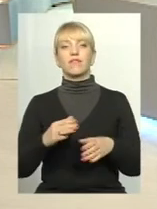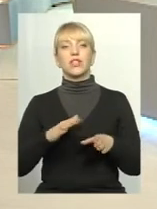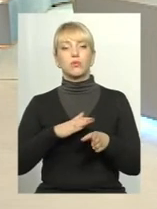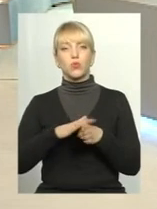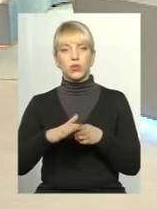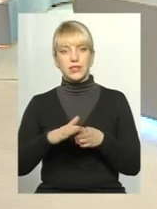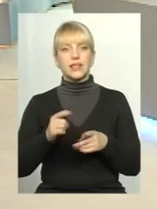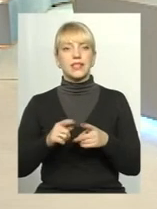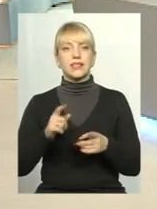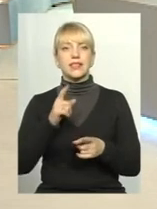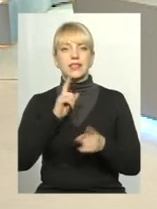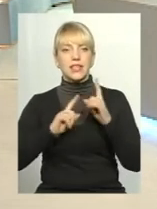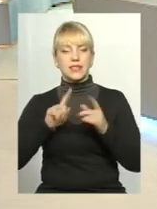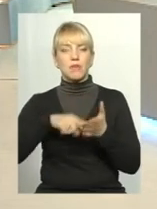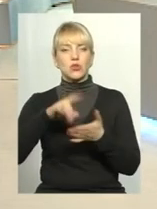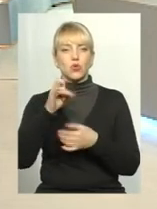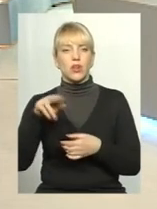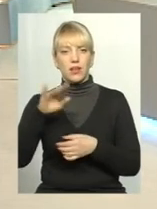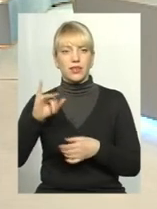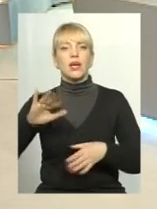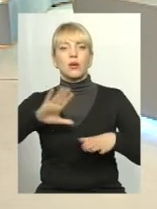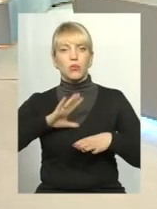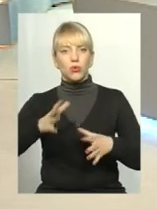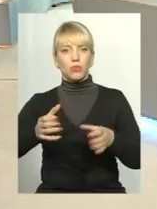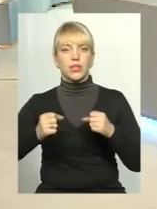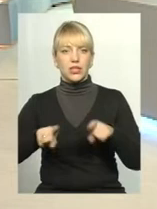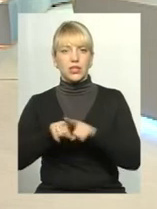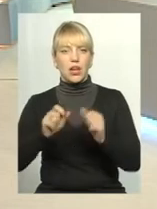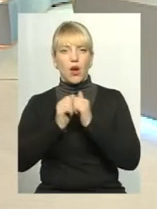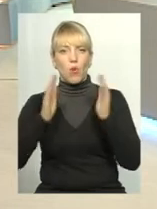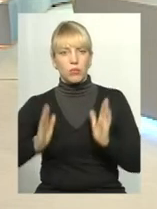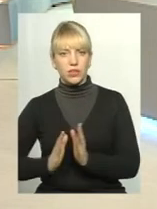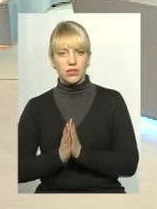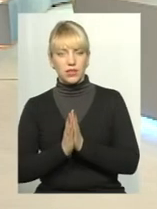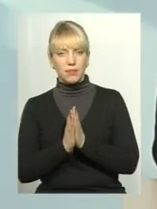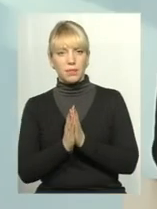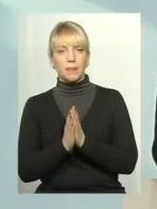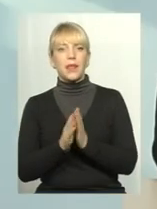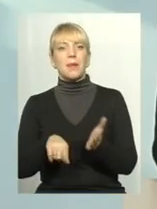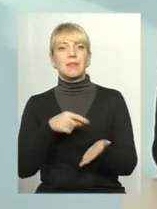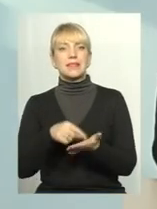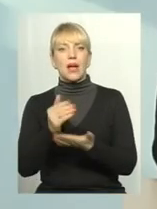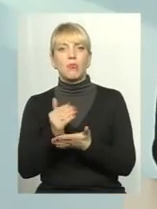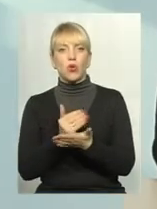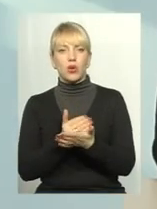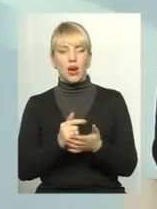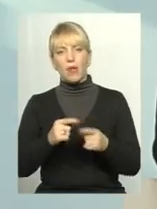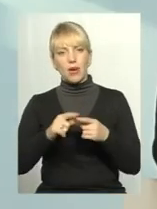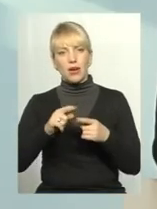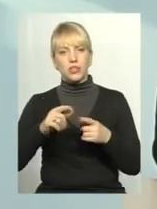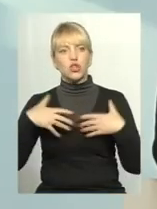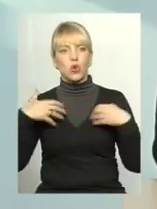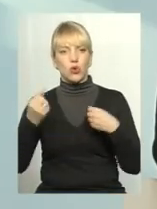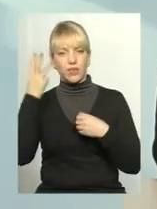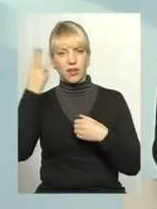сесія міської ради. На сесії була прийнята така комплексна міська програма «Здоров'я Хмельничана